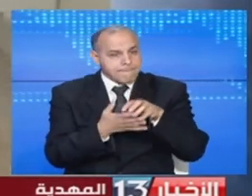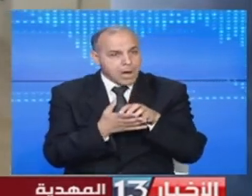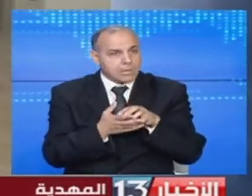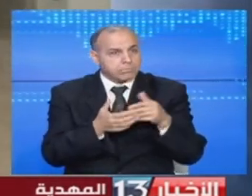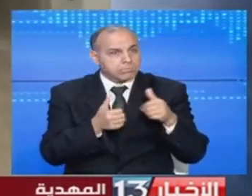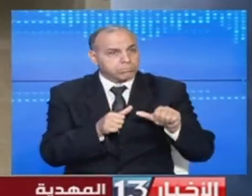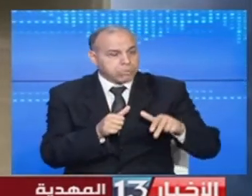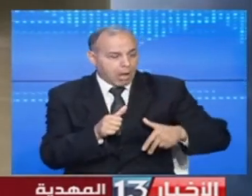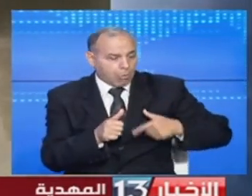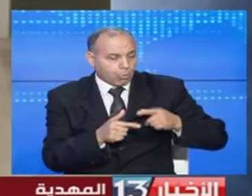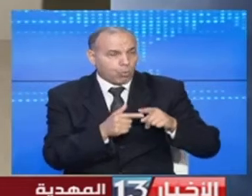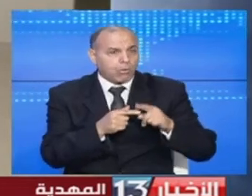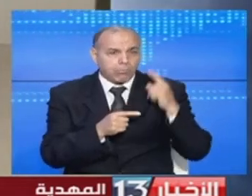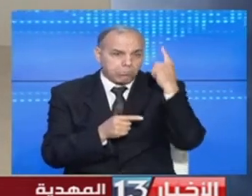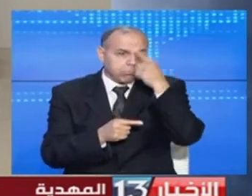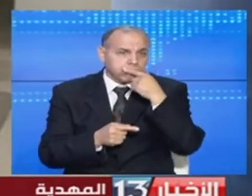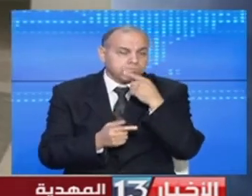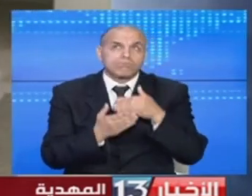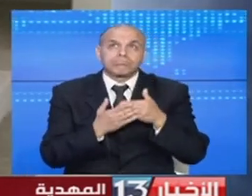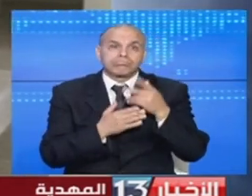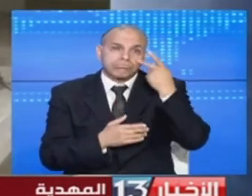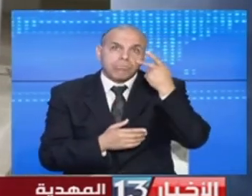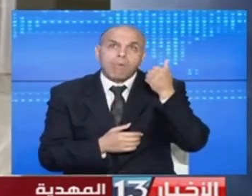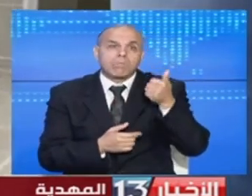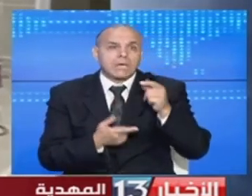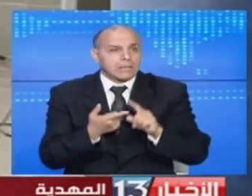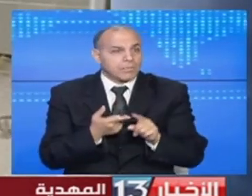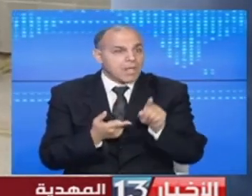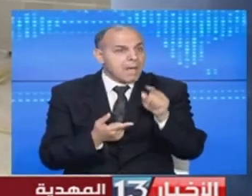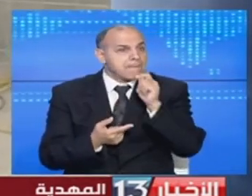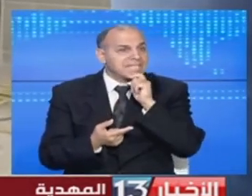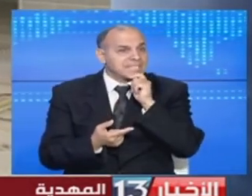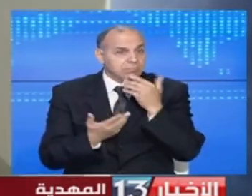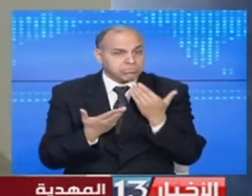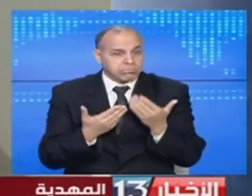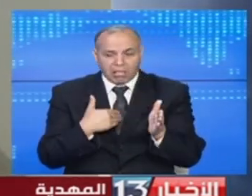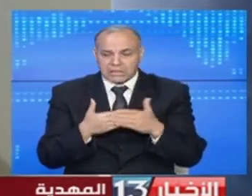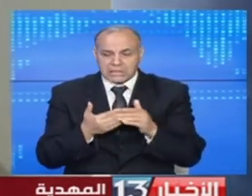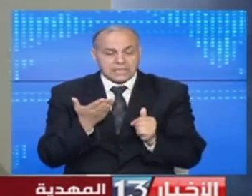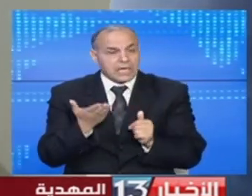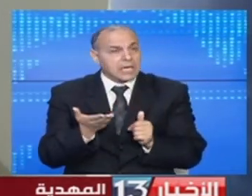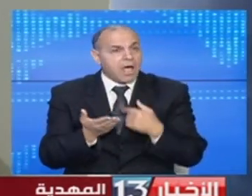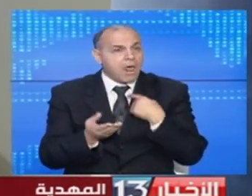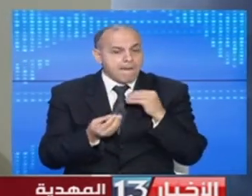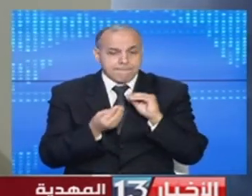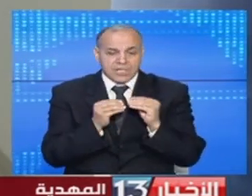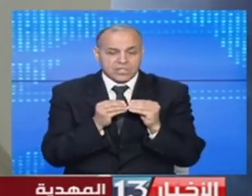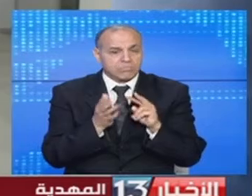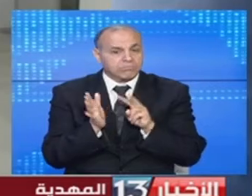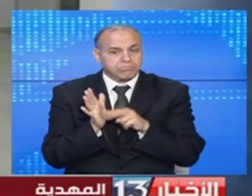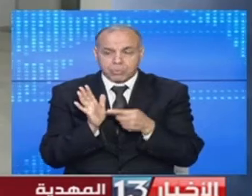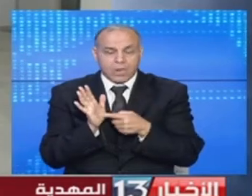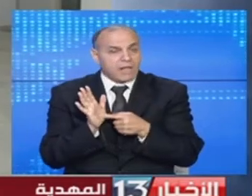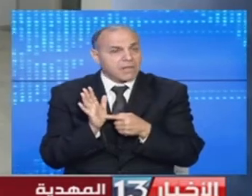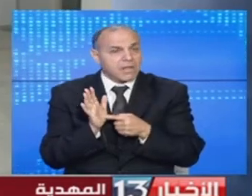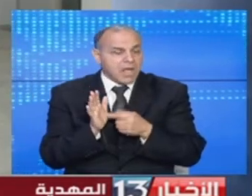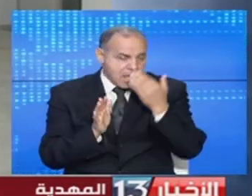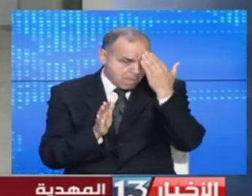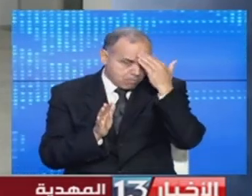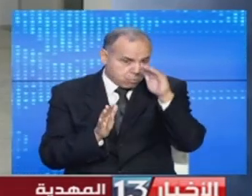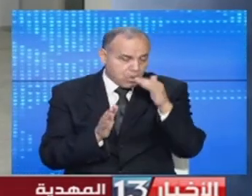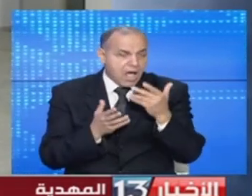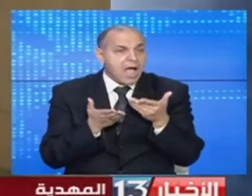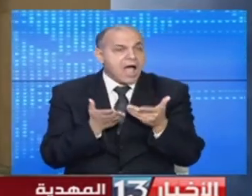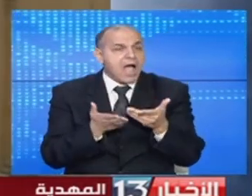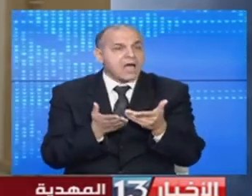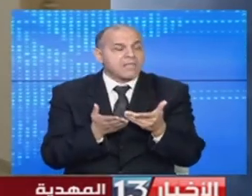إقامة وإعاشة بمواصفات معمرية عالية الجودة لا يزال إلى اليوم مغلق بسبب إشكاليات تقنية علما وأنه